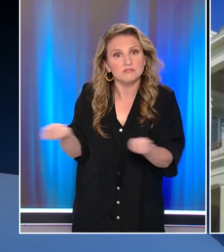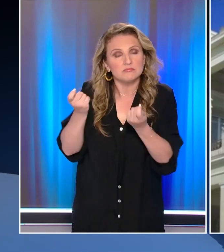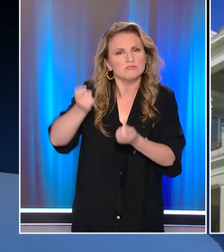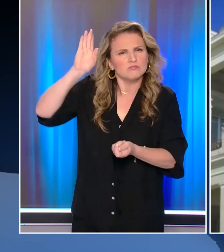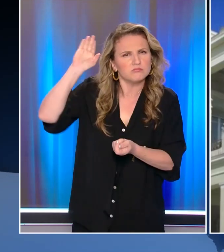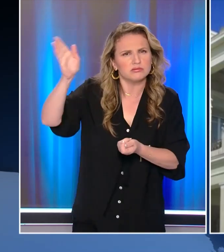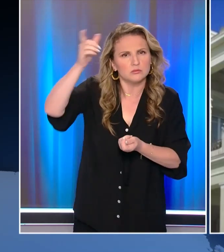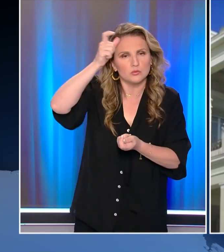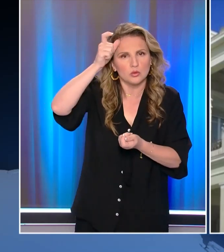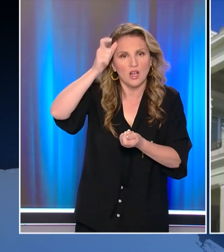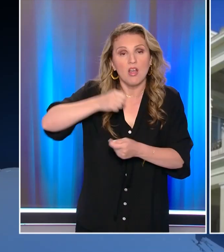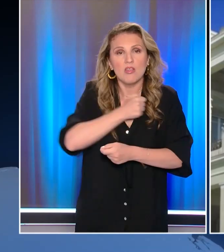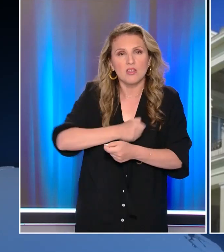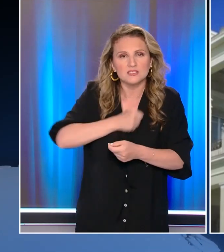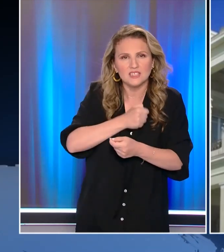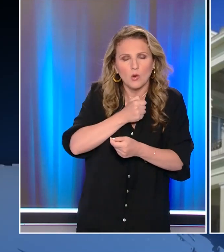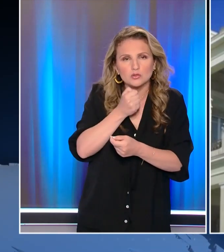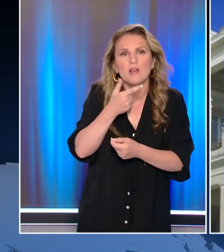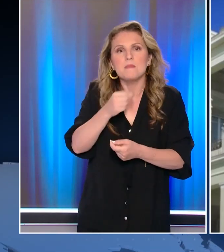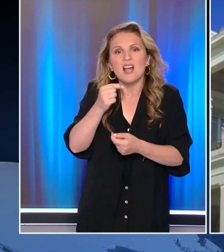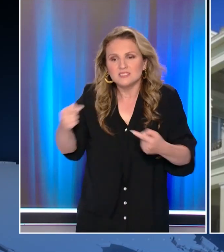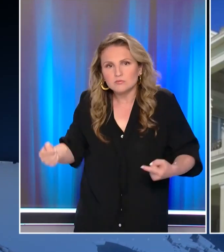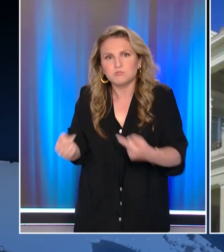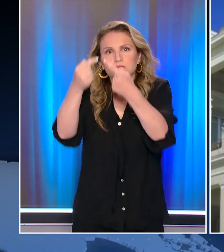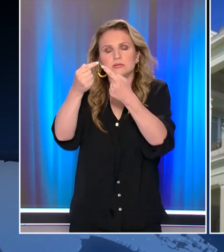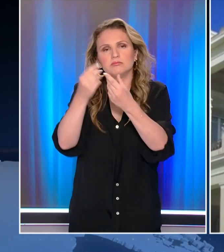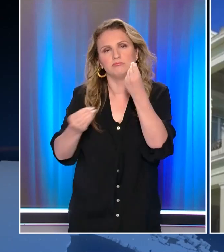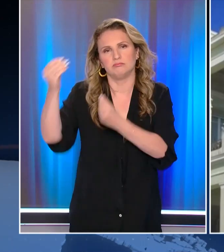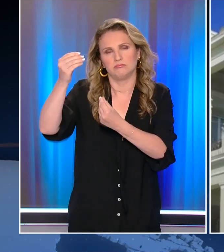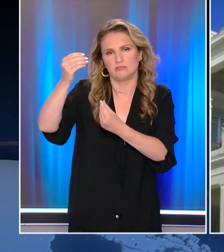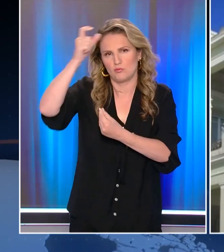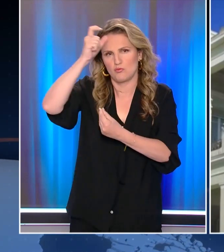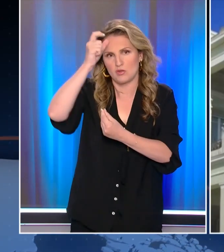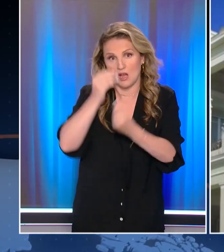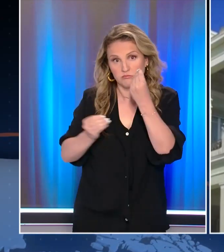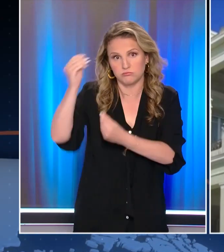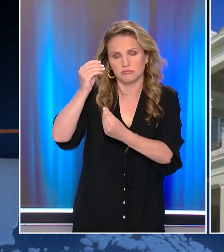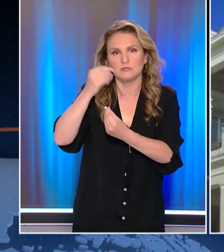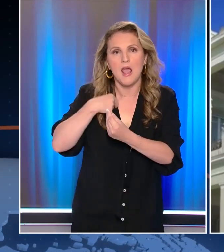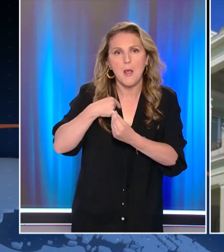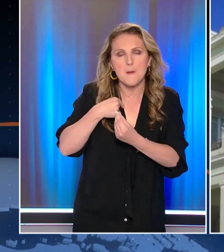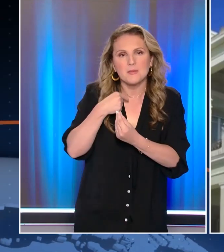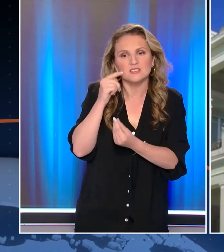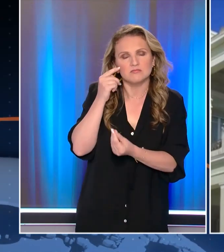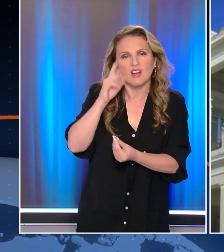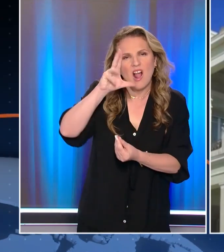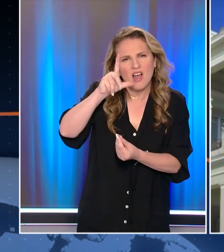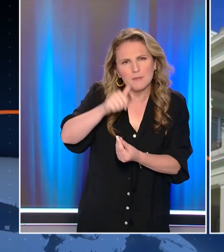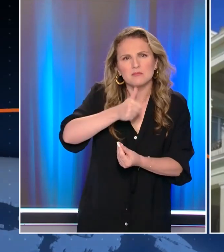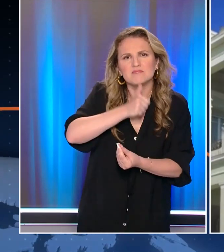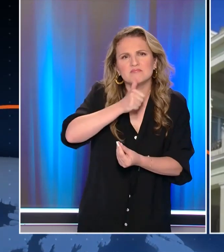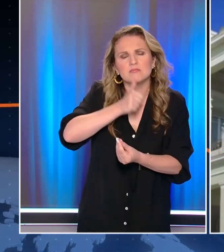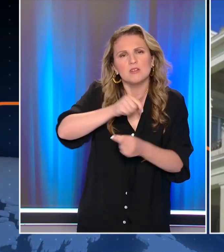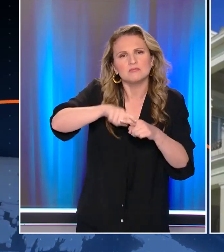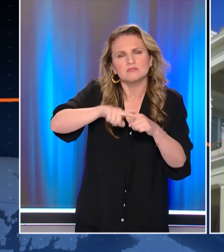καταδικαστέα Δυστυχώς αποτελεί μέρος της κλιμάκωσης της ακραίας ρητορικής από την Τουρκία της οποίας είμαστε μάρτυρες σε καθημερινή